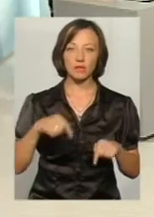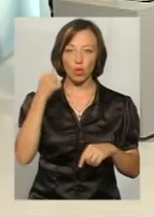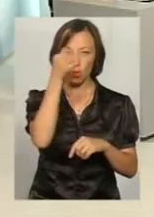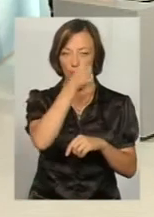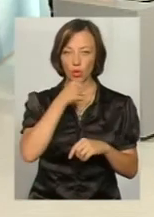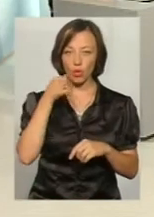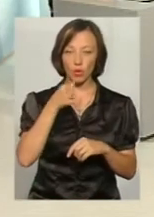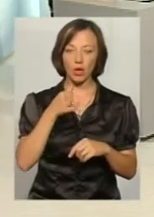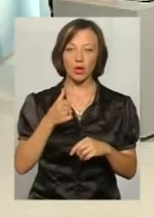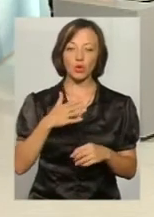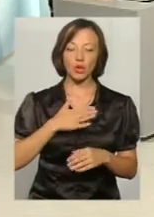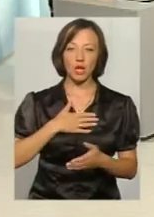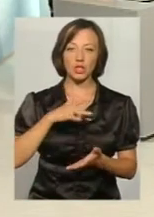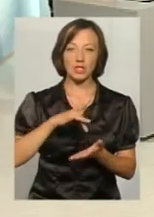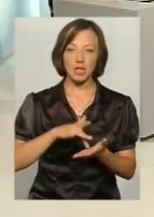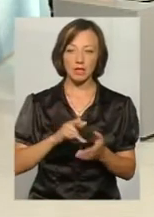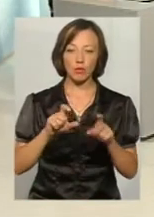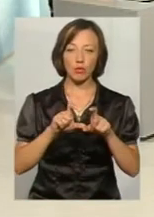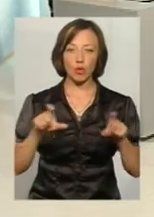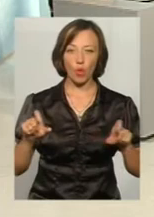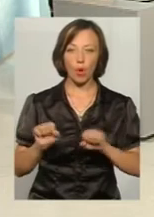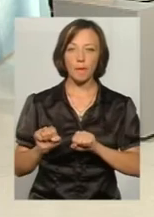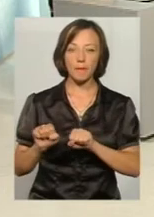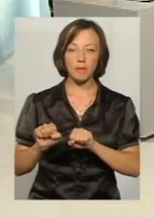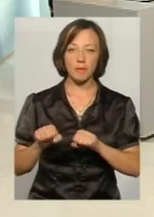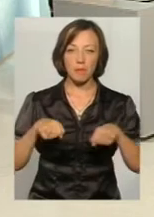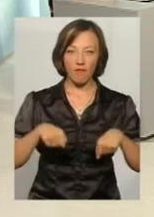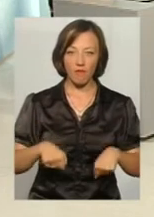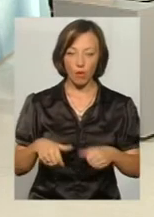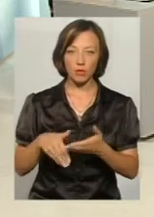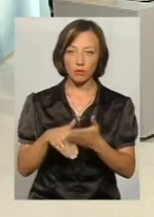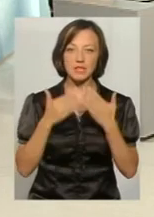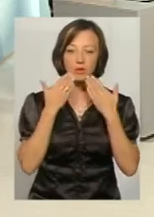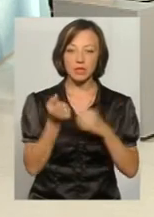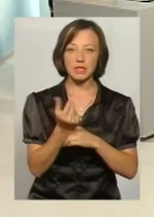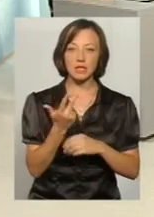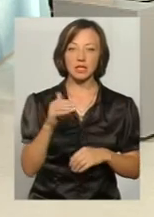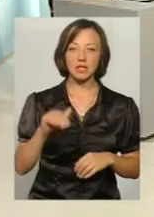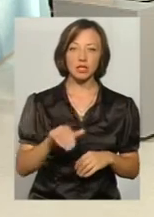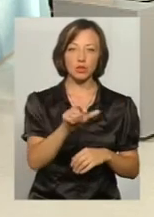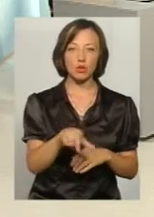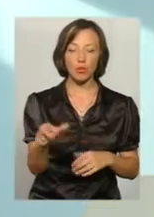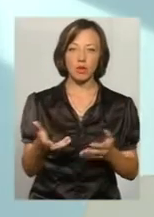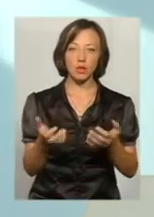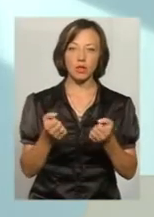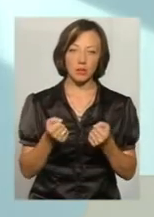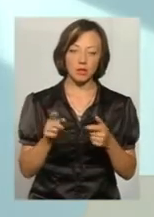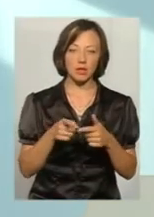до наших центрів і бюро правової допомоги звернулося майже 13 тисяч громадян для отримання